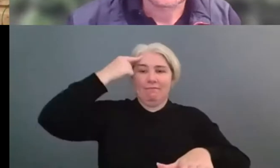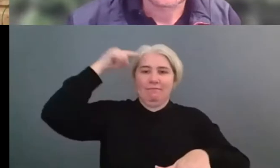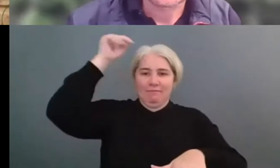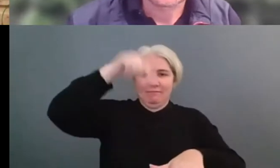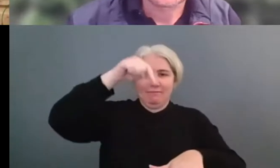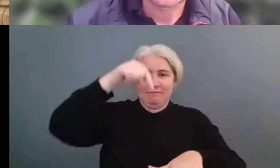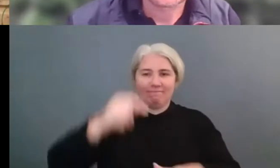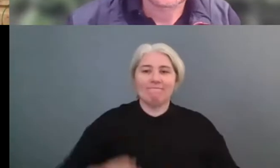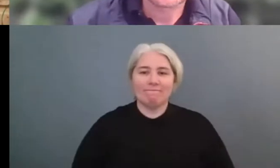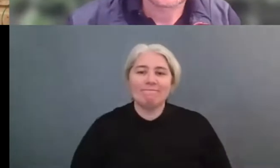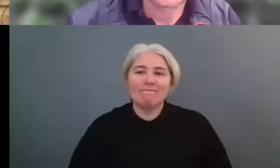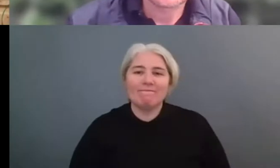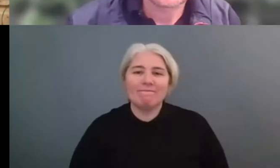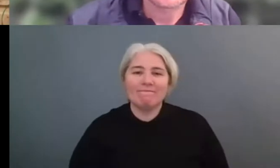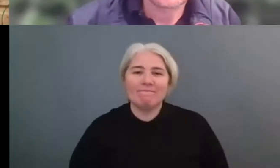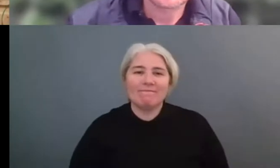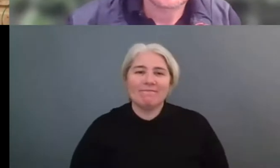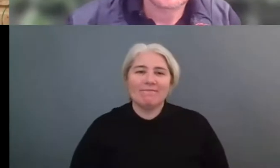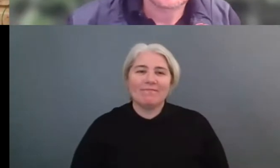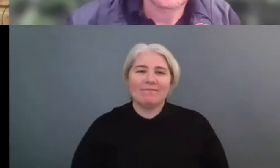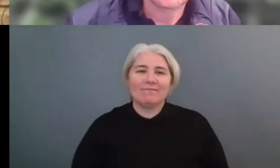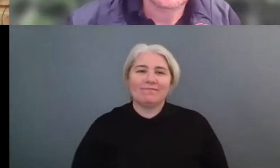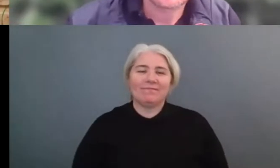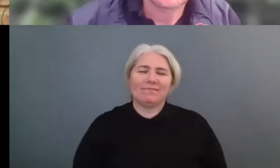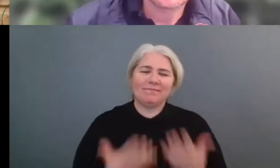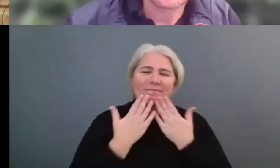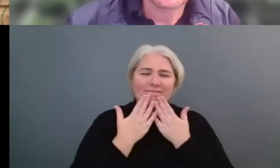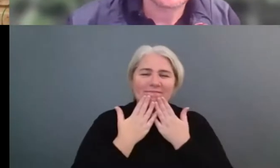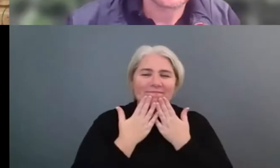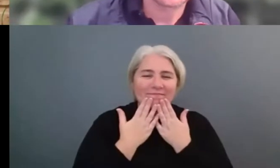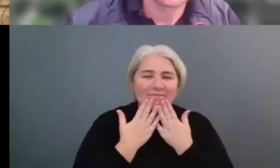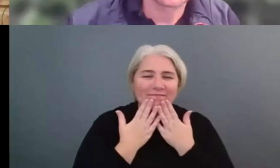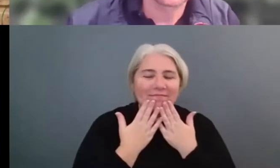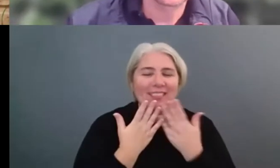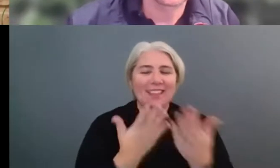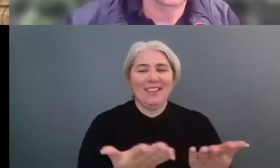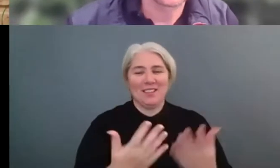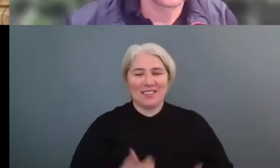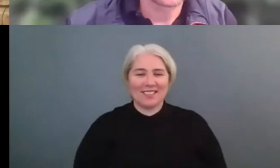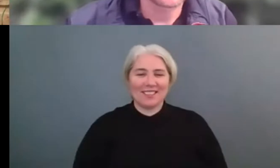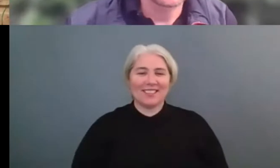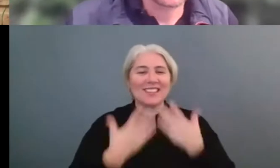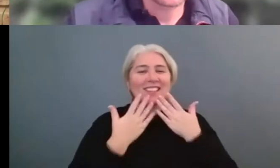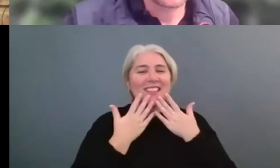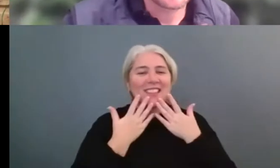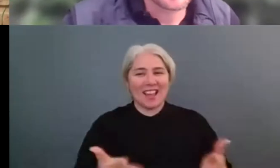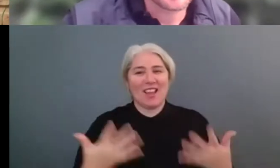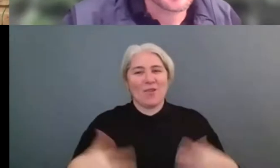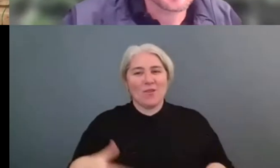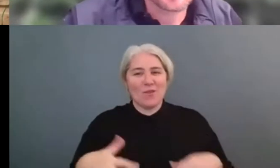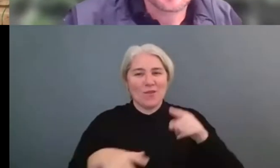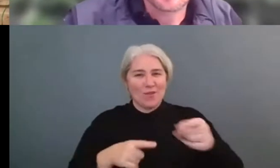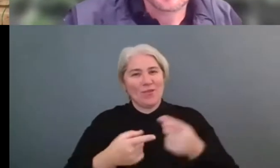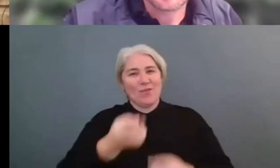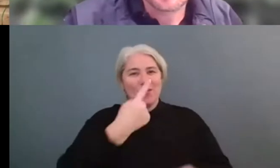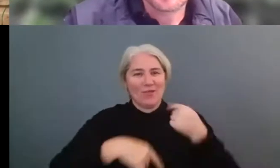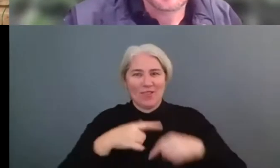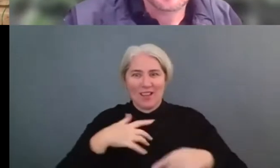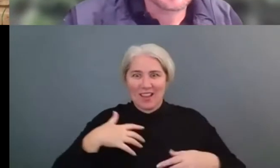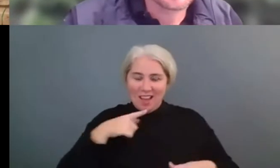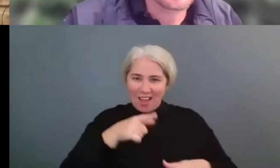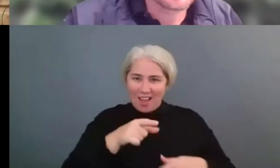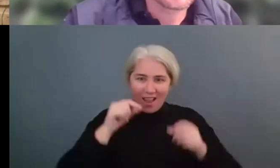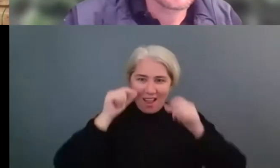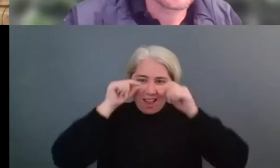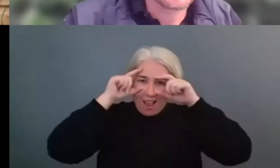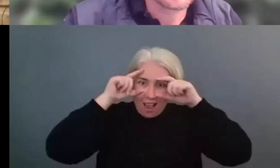merci beaucoup maëlle uh thank you so much thank you for your insight it was actually very interesting so many things that you